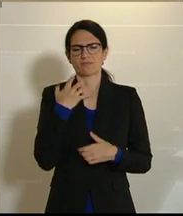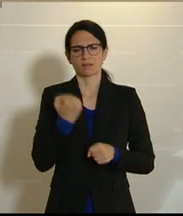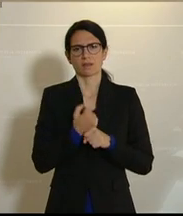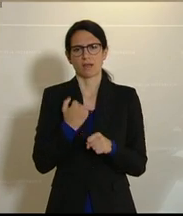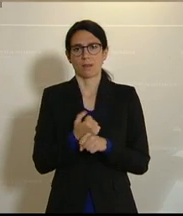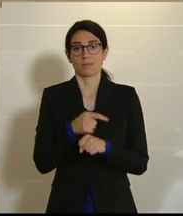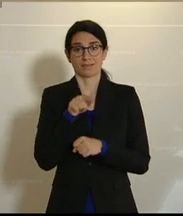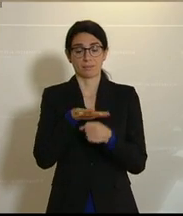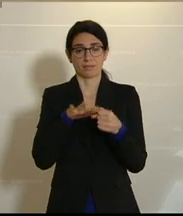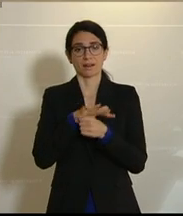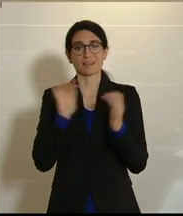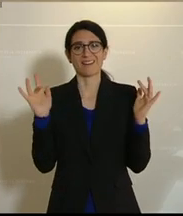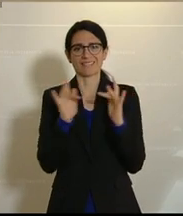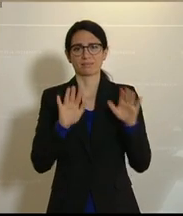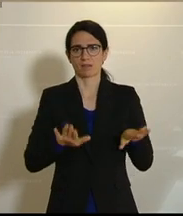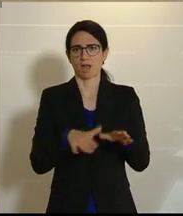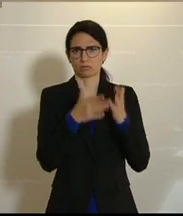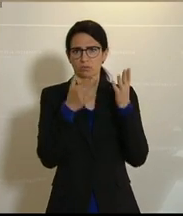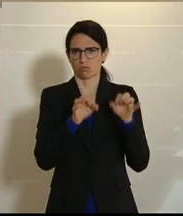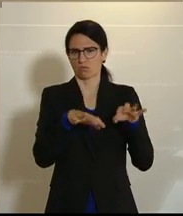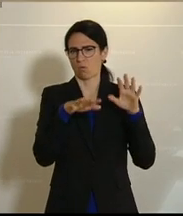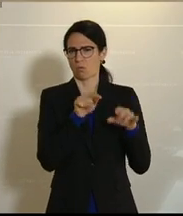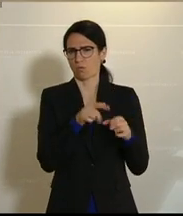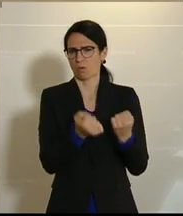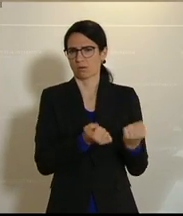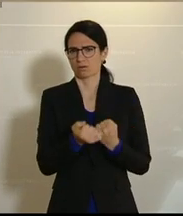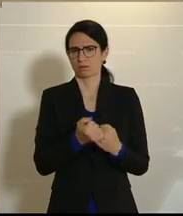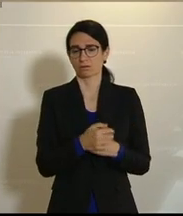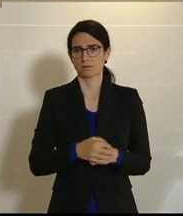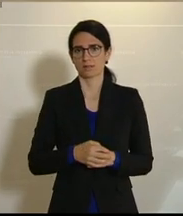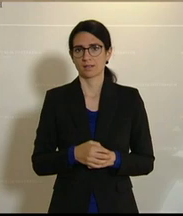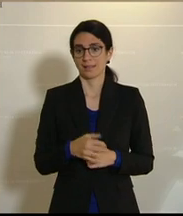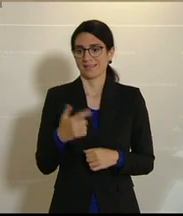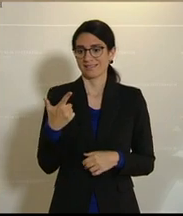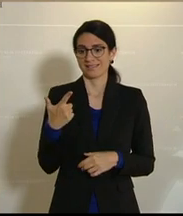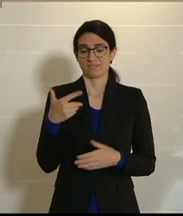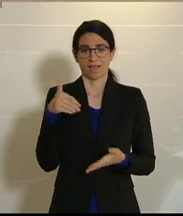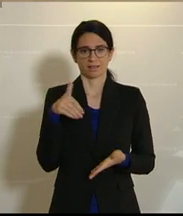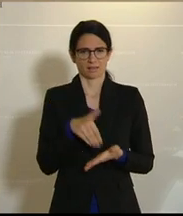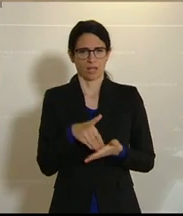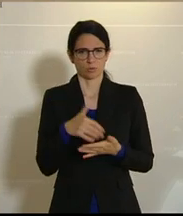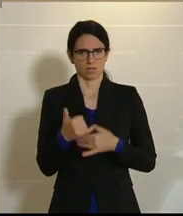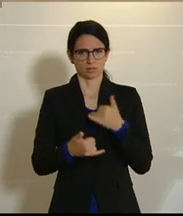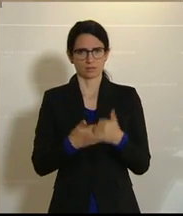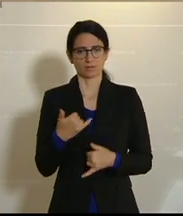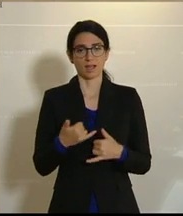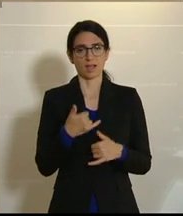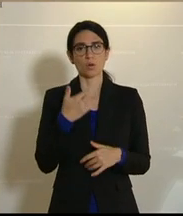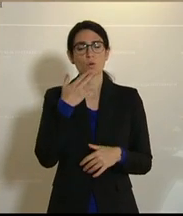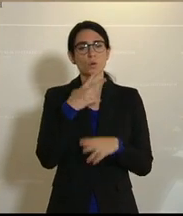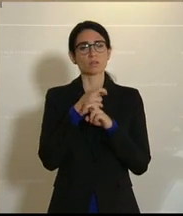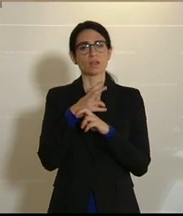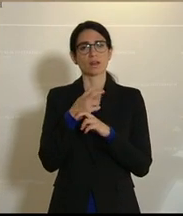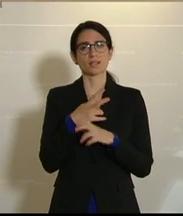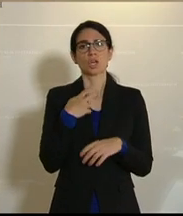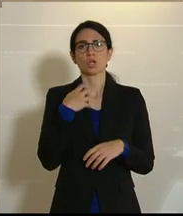feststellen müssen, als dann im Jahr 2000 Österreich noch ein Stromexportland war, in den folgenden